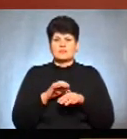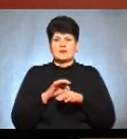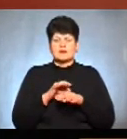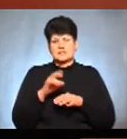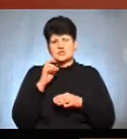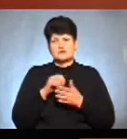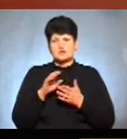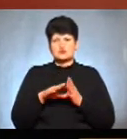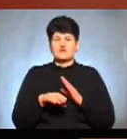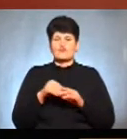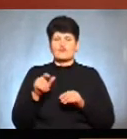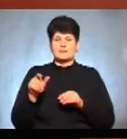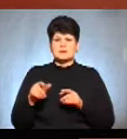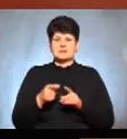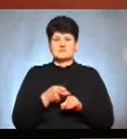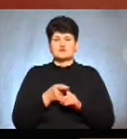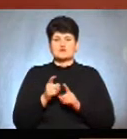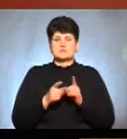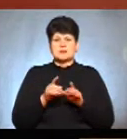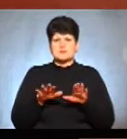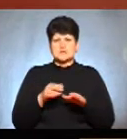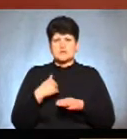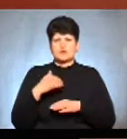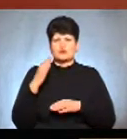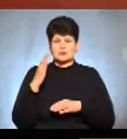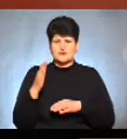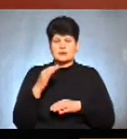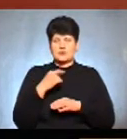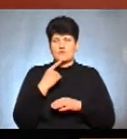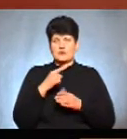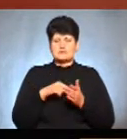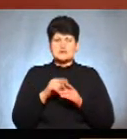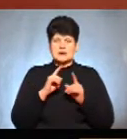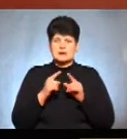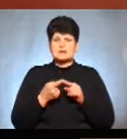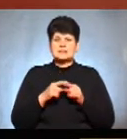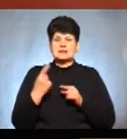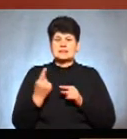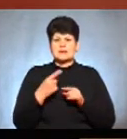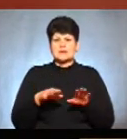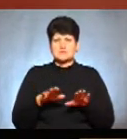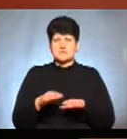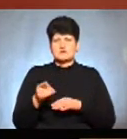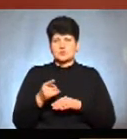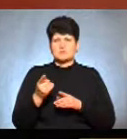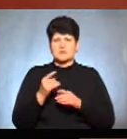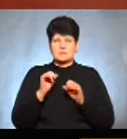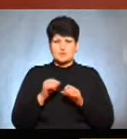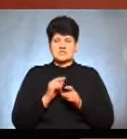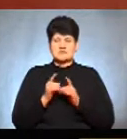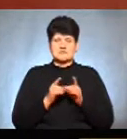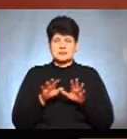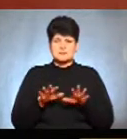виборців з приводу зміни місця голосування, як відомо, міська рада – це єдине місце у Тернополі, де можна змінити місце